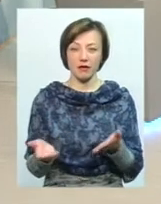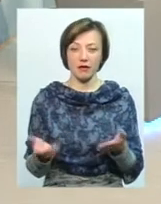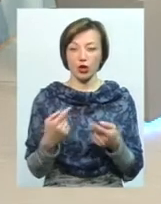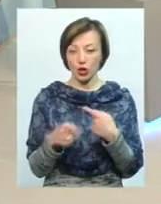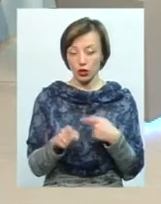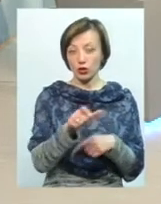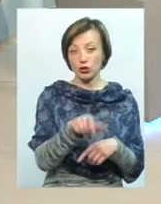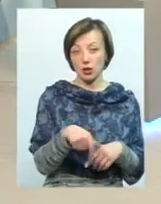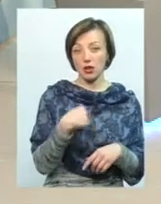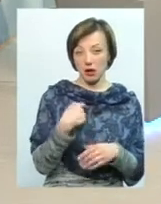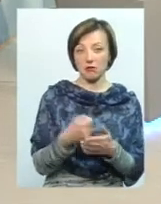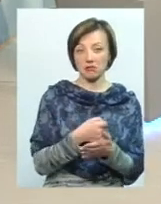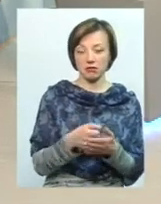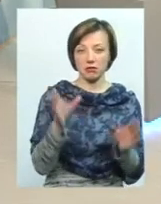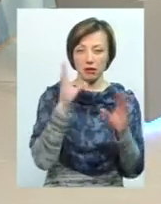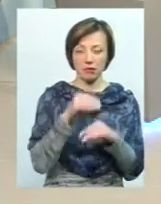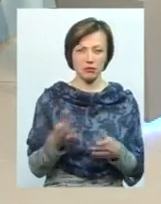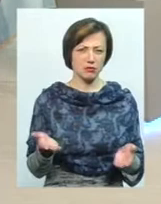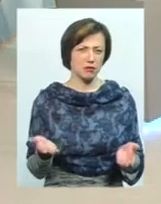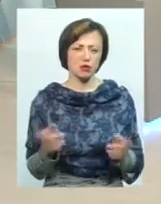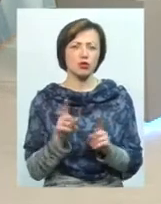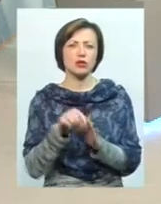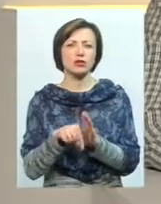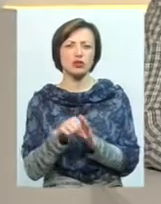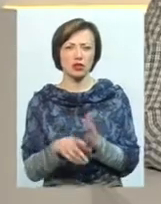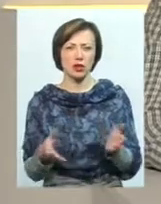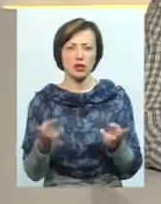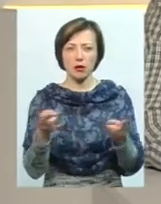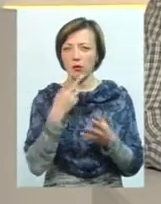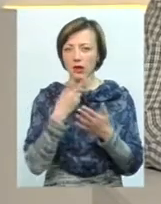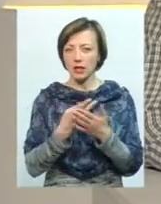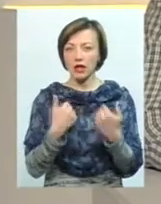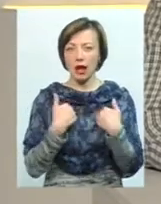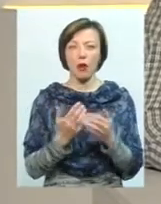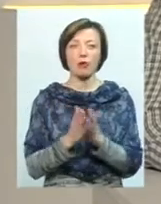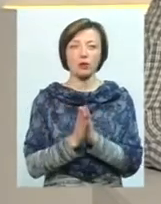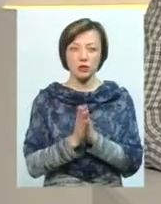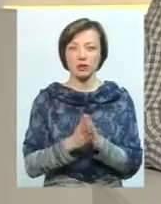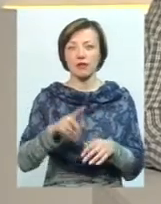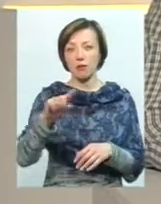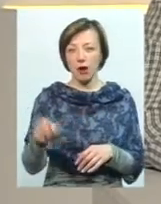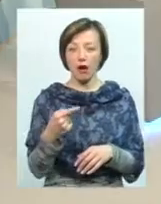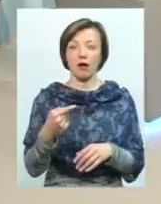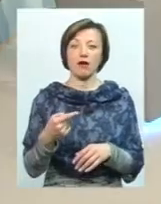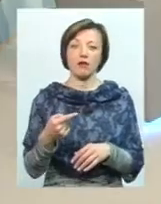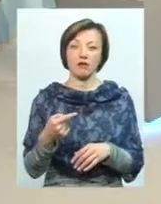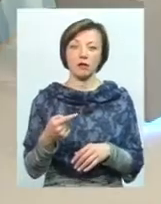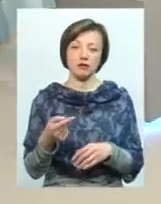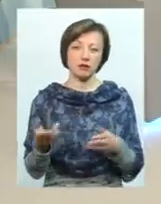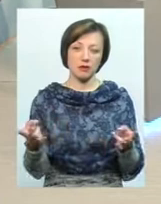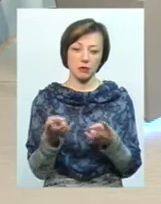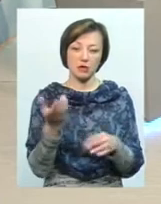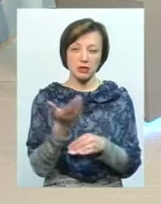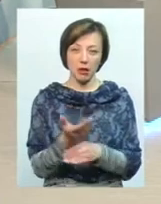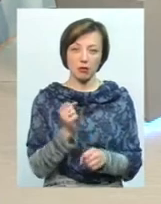Інший успішний каже, я вибив. Але з іншого боку треба показати, що я просив, я вимагав. Так, це як мінімум. Треба якісь